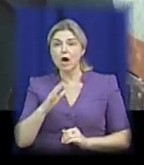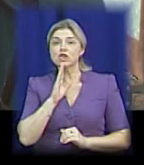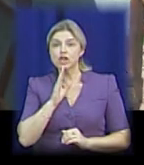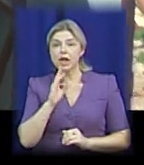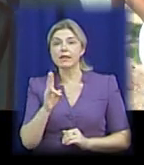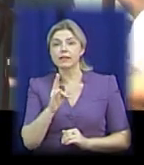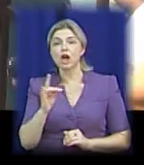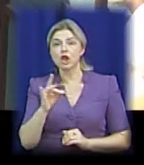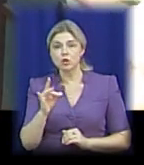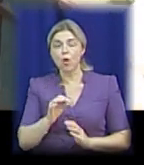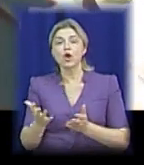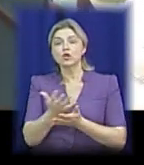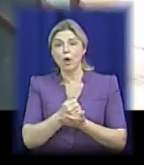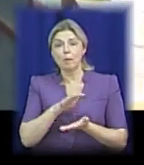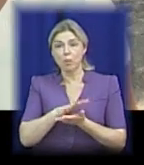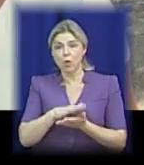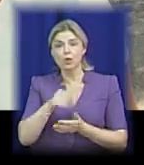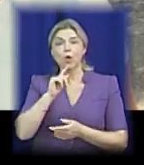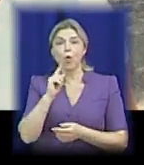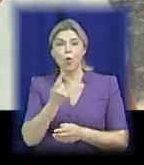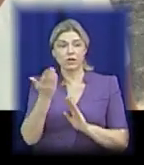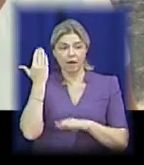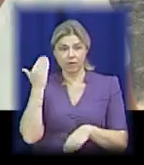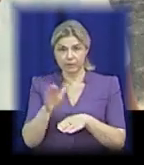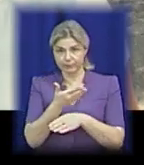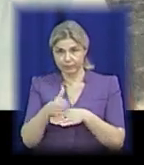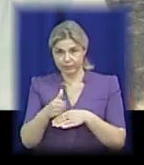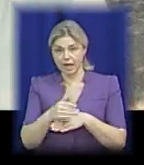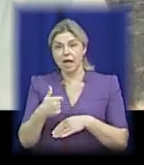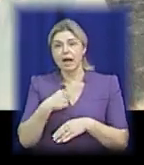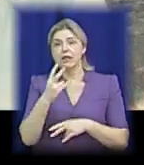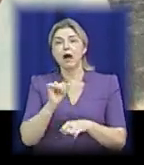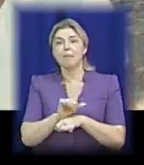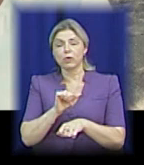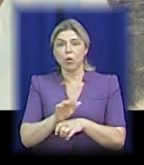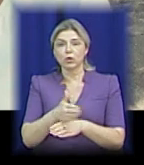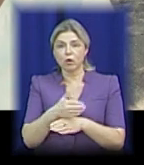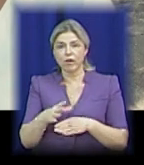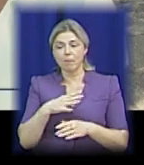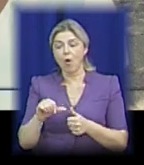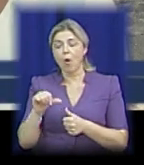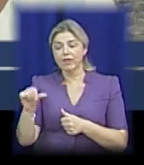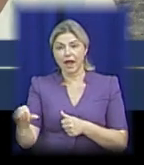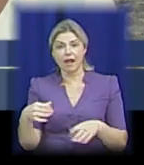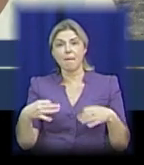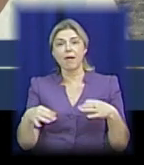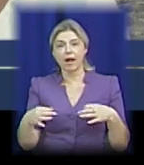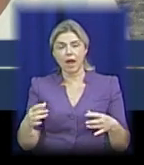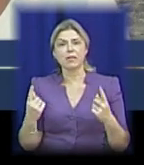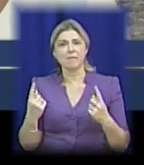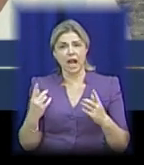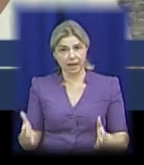почала сортувати сміття понад рік тому. Я сортувала на балконі, там у мене був окремий пакет такий великий,